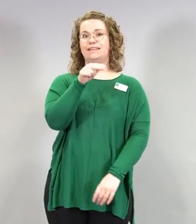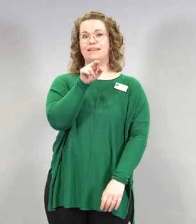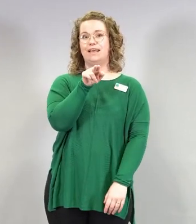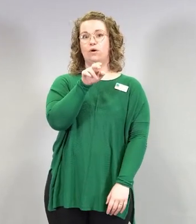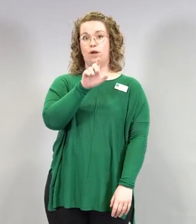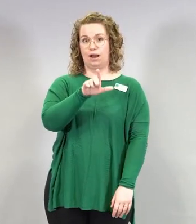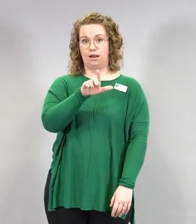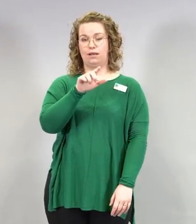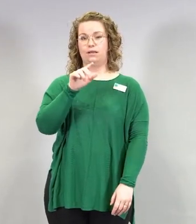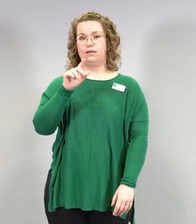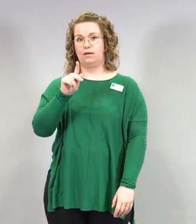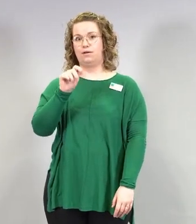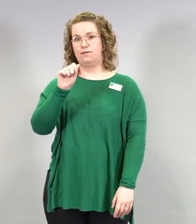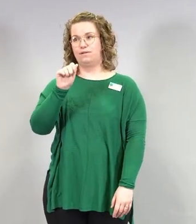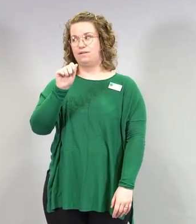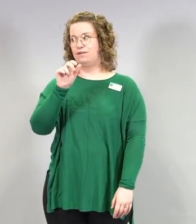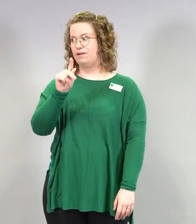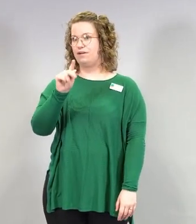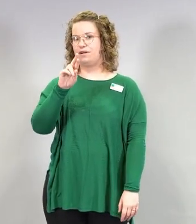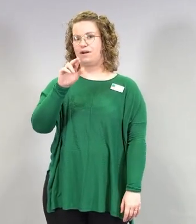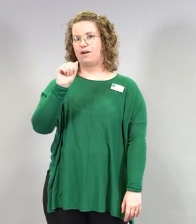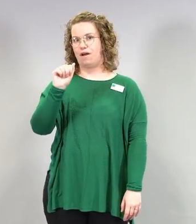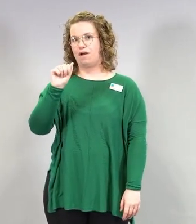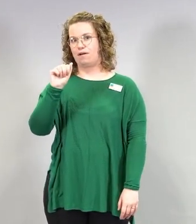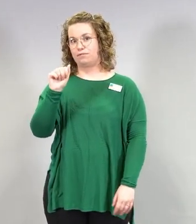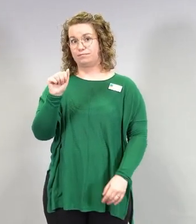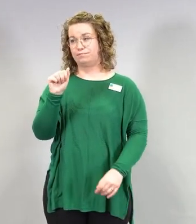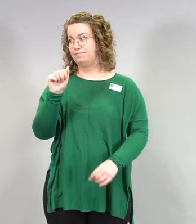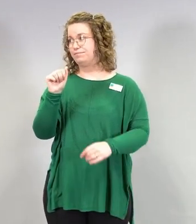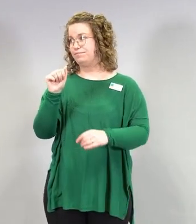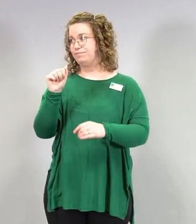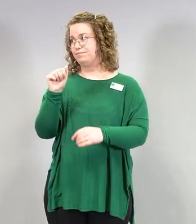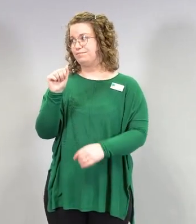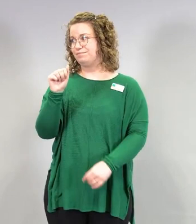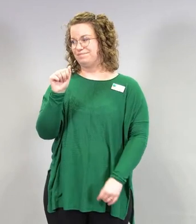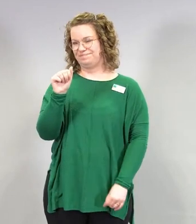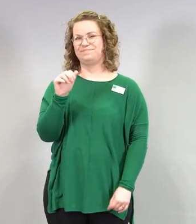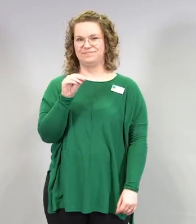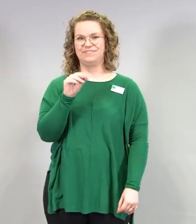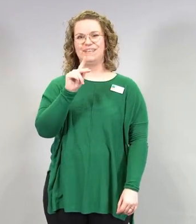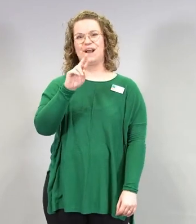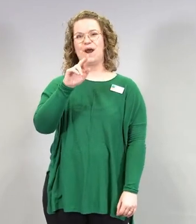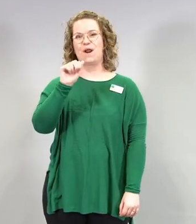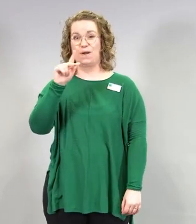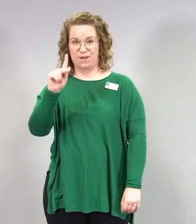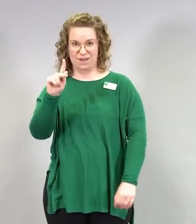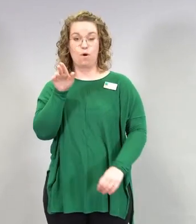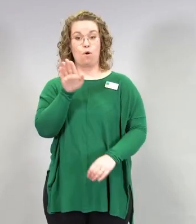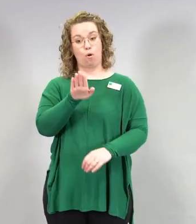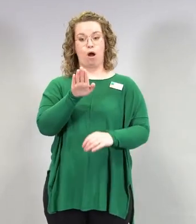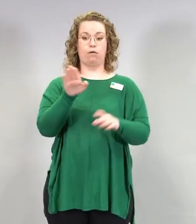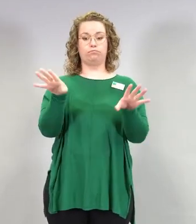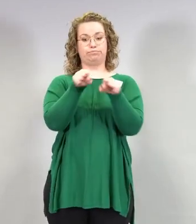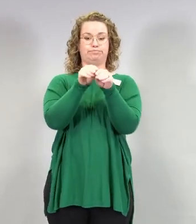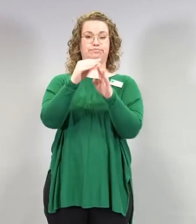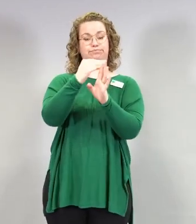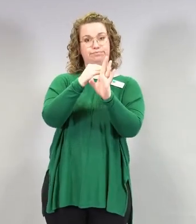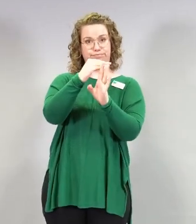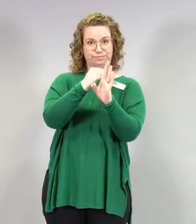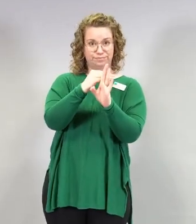rokotussarjan annos voidaan antaa 65 vuotta täyttäneelle. Se juuri johtuu tuosta